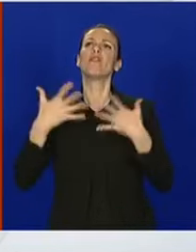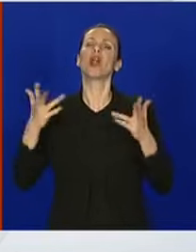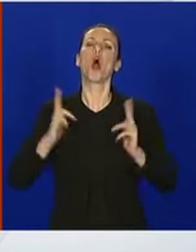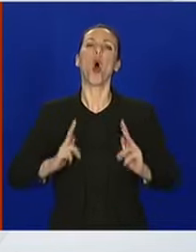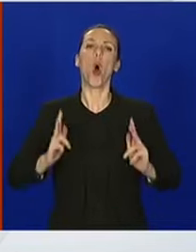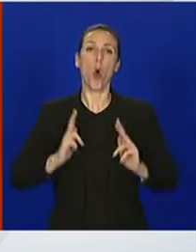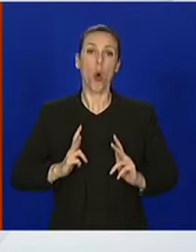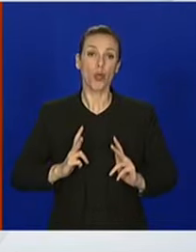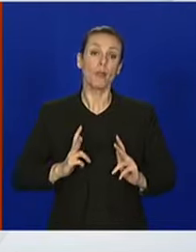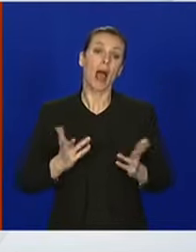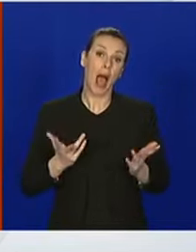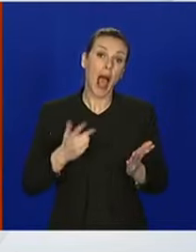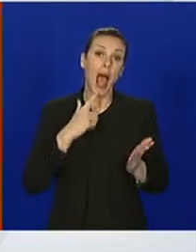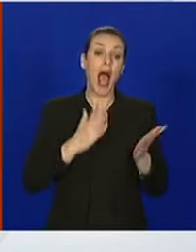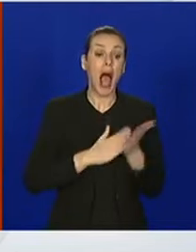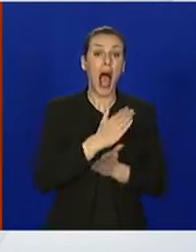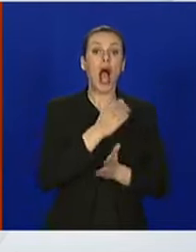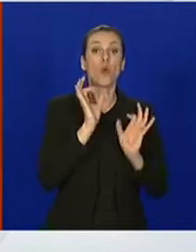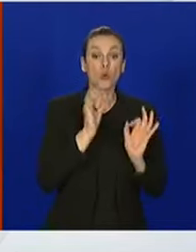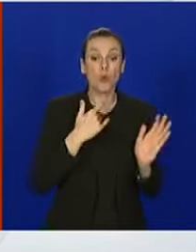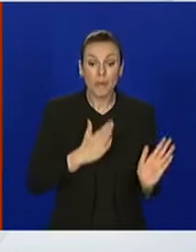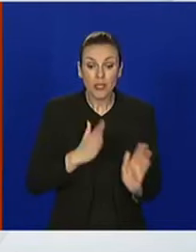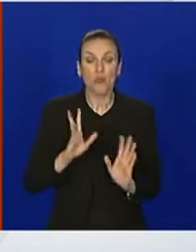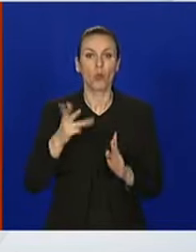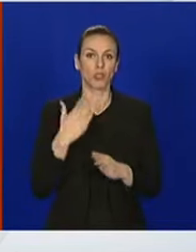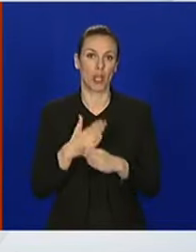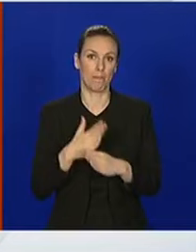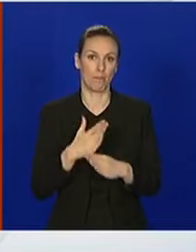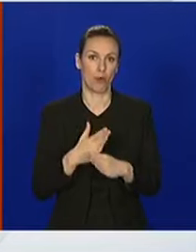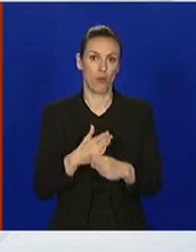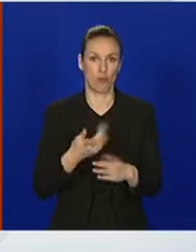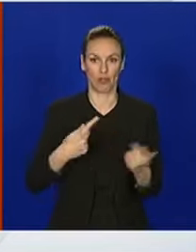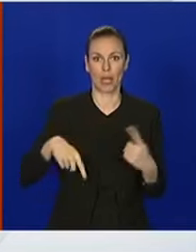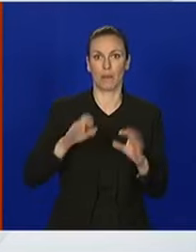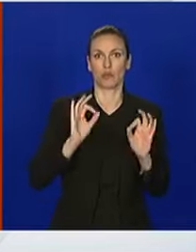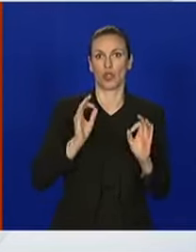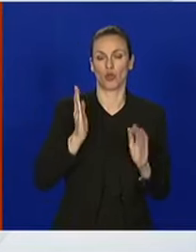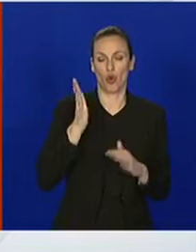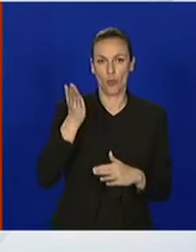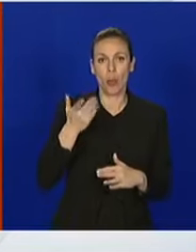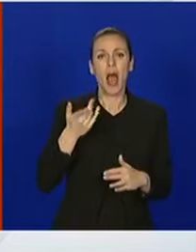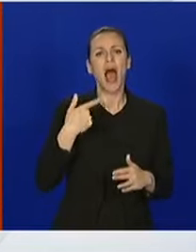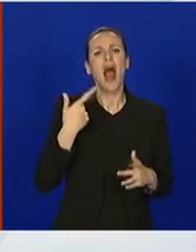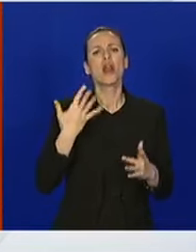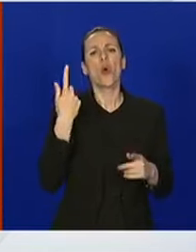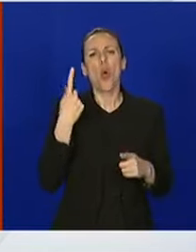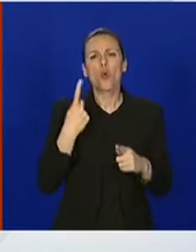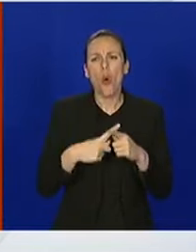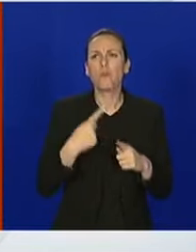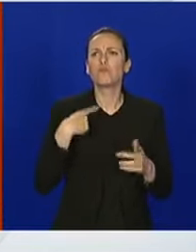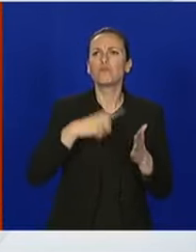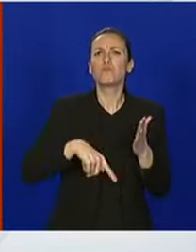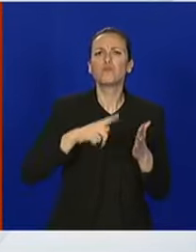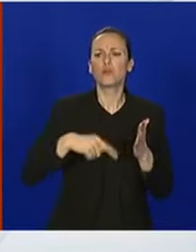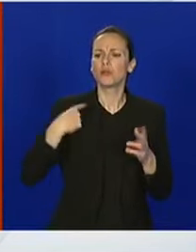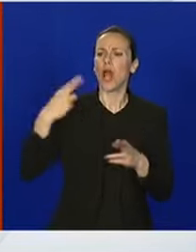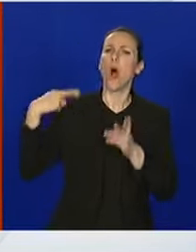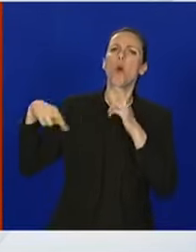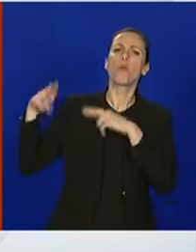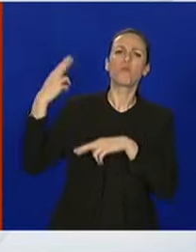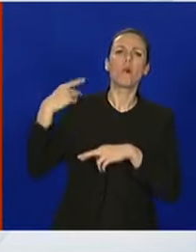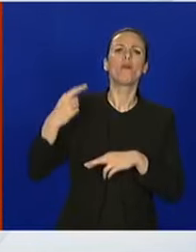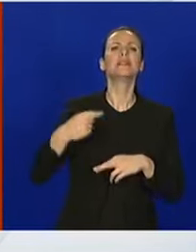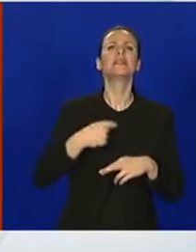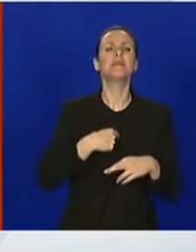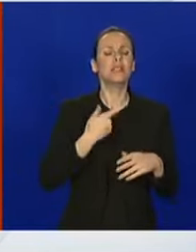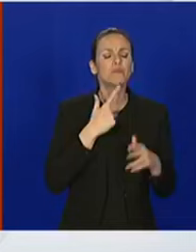će pomoći ako budemo disciplinirani. Međutim, ono što želim reći je da smo mi puno puta u povijesti bili mali narod za